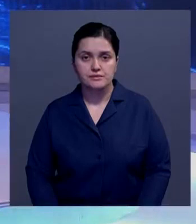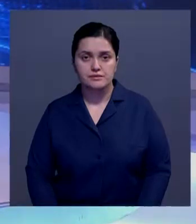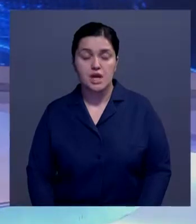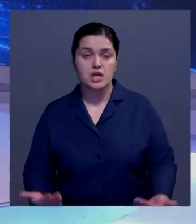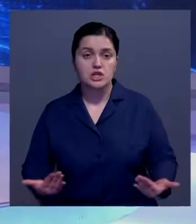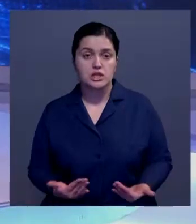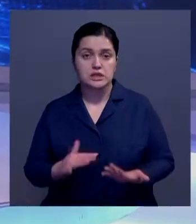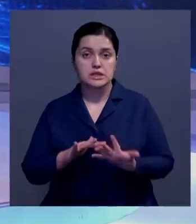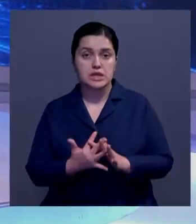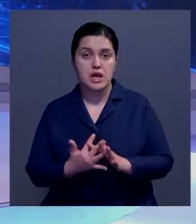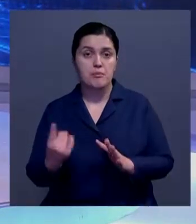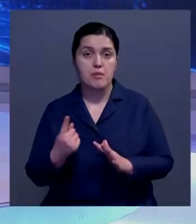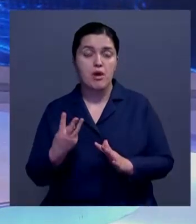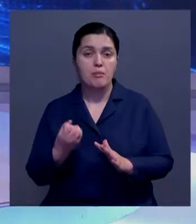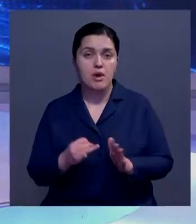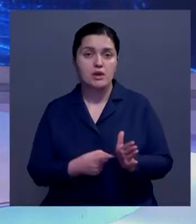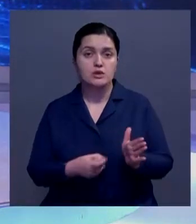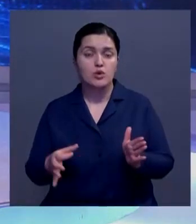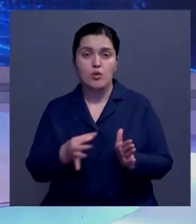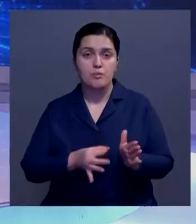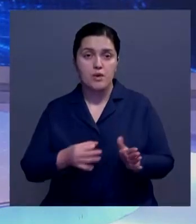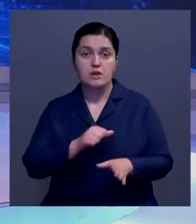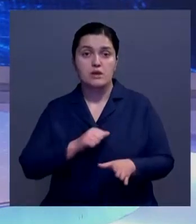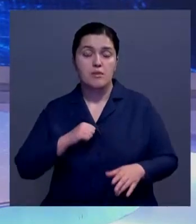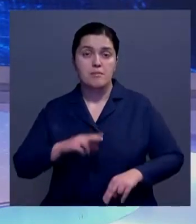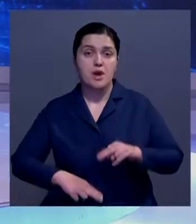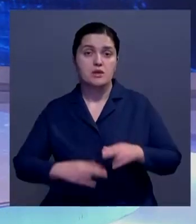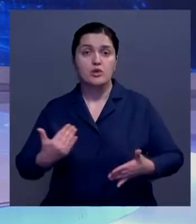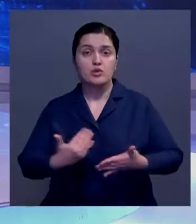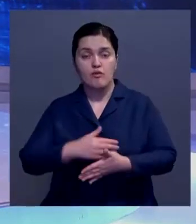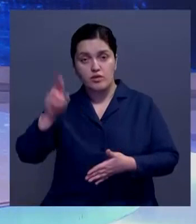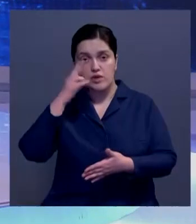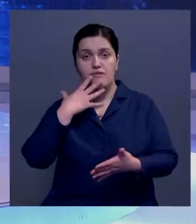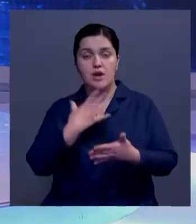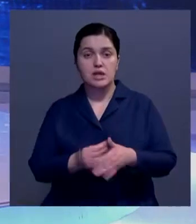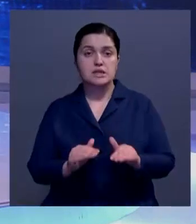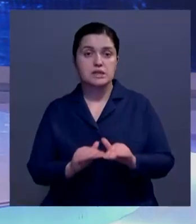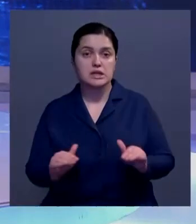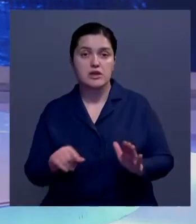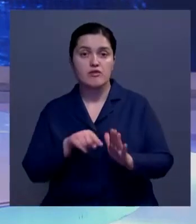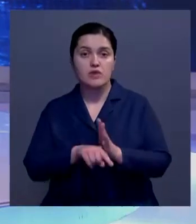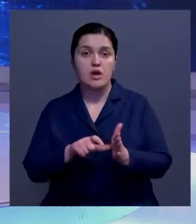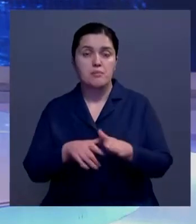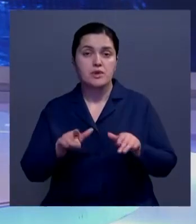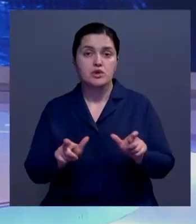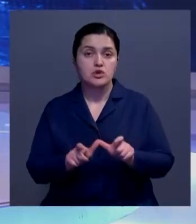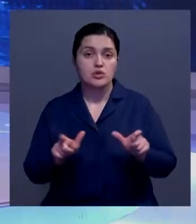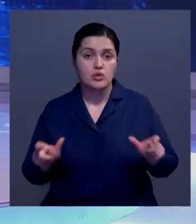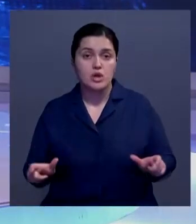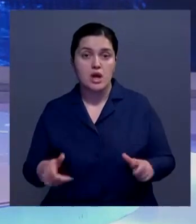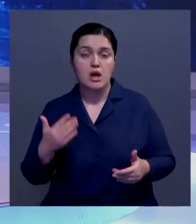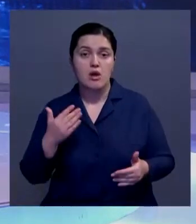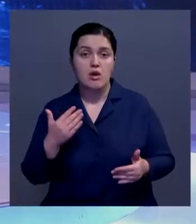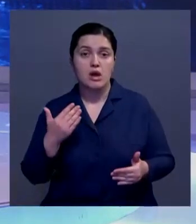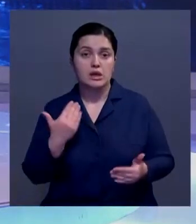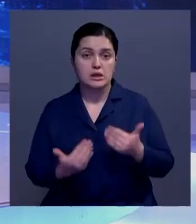Жители села Первая Майя Карагандинской области решили сами построить новый туалет для своих детей внутри здания местной школы. Иначе